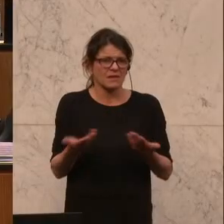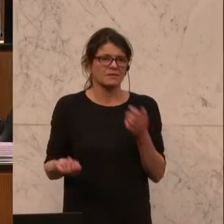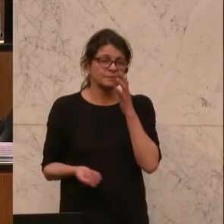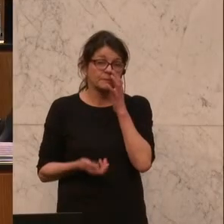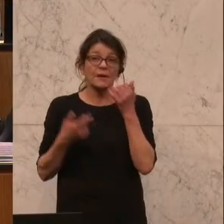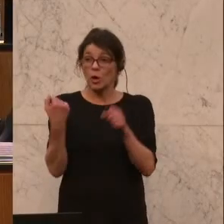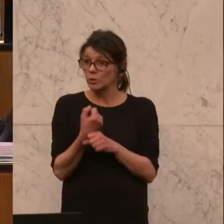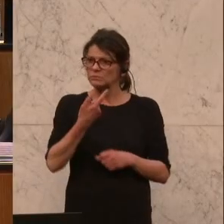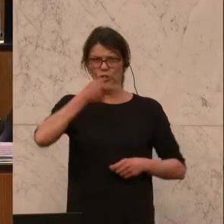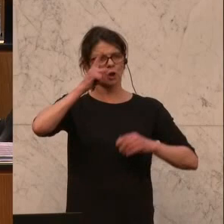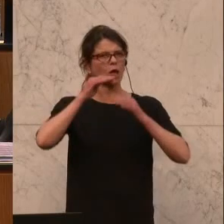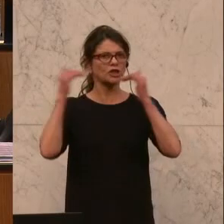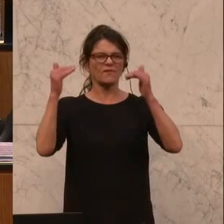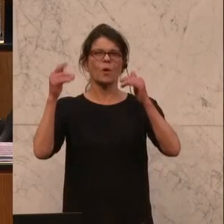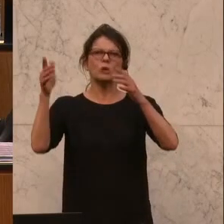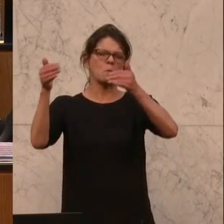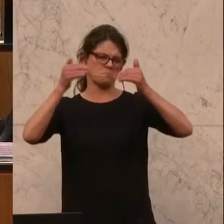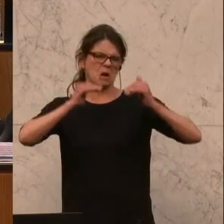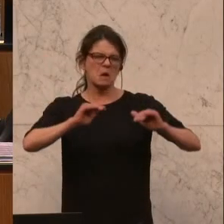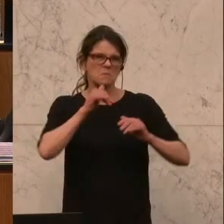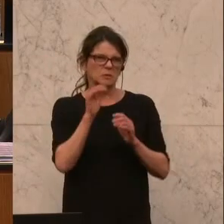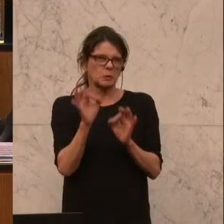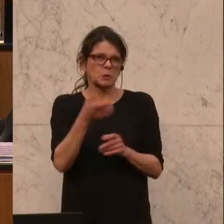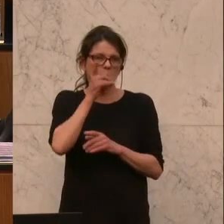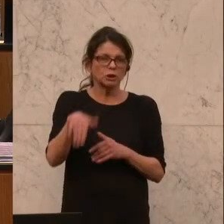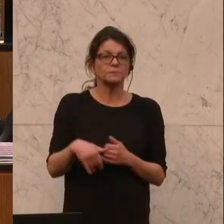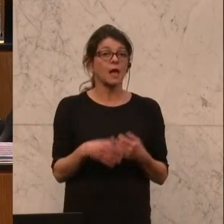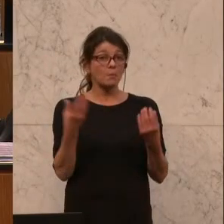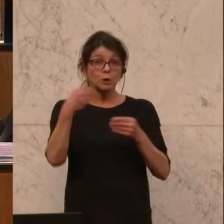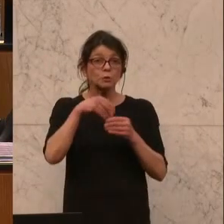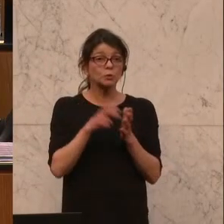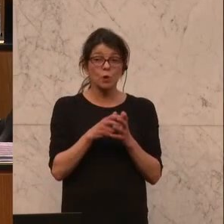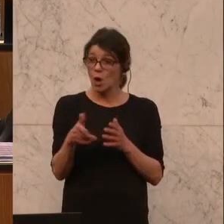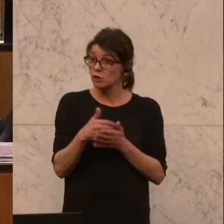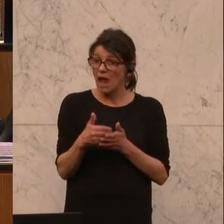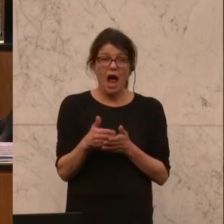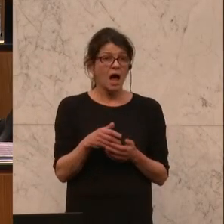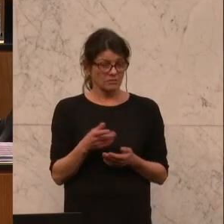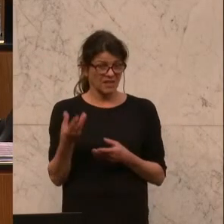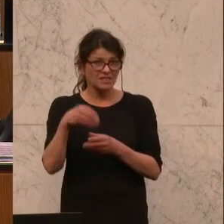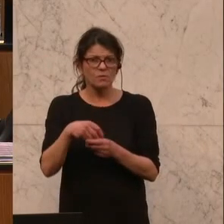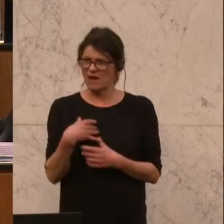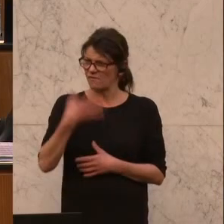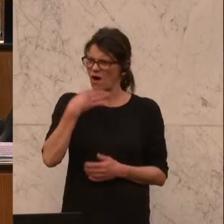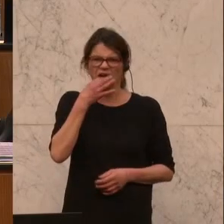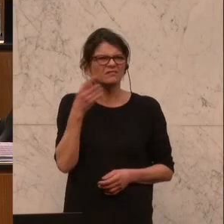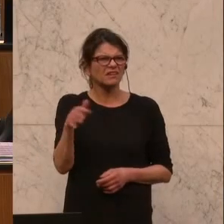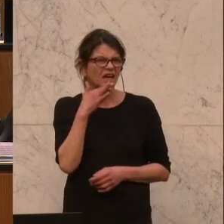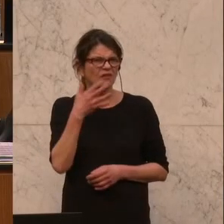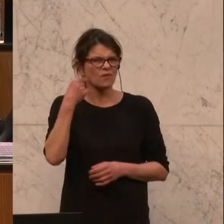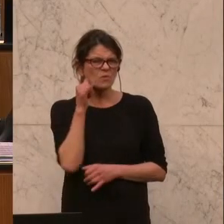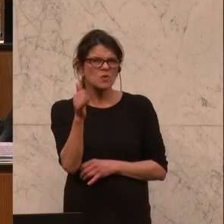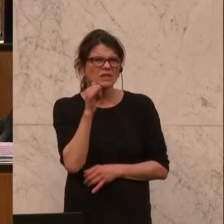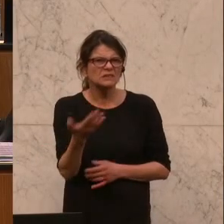Nichtsdestotrotz, das deutsche Niveau, das senken Sie jetzt einmal ab, aber zusätzlich kommen Sprachen. Und meine Vorrednerin redet vom Tourismus, wie